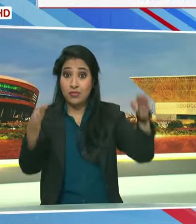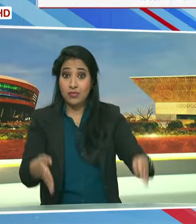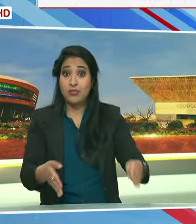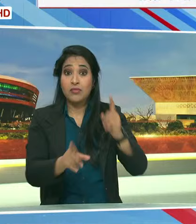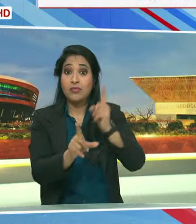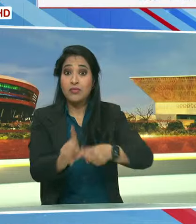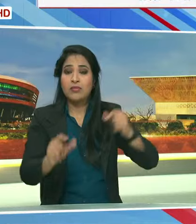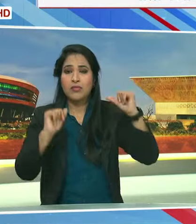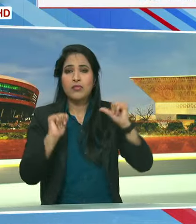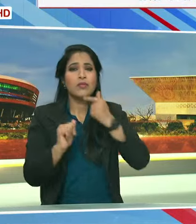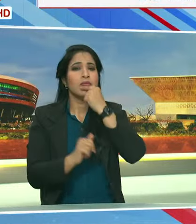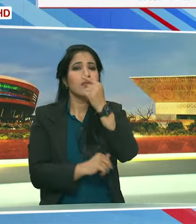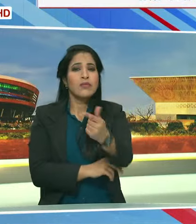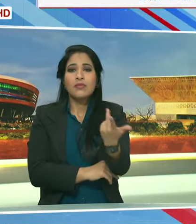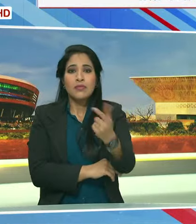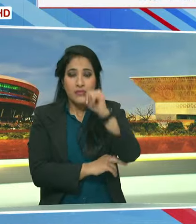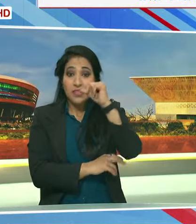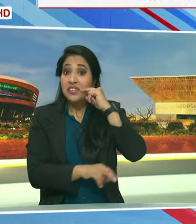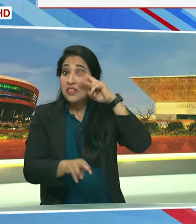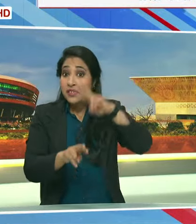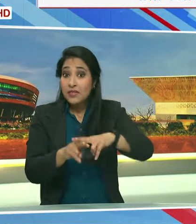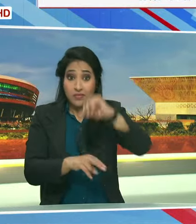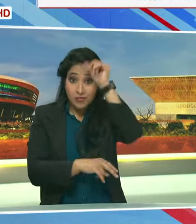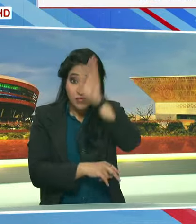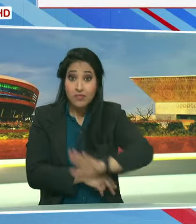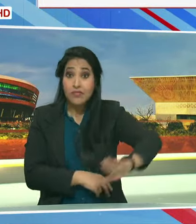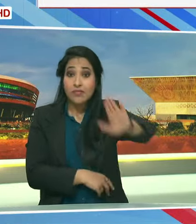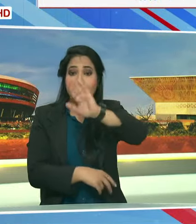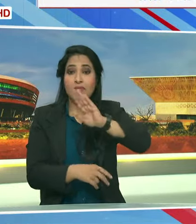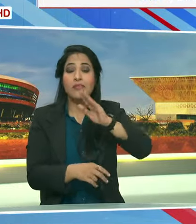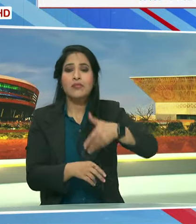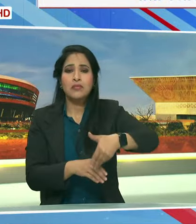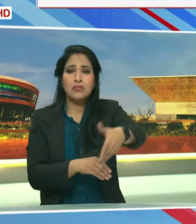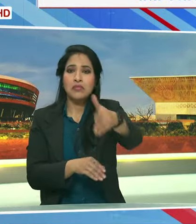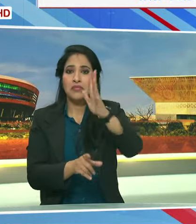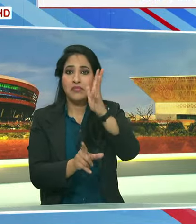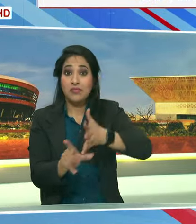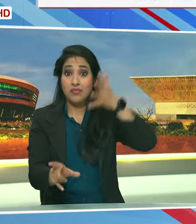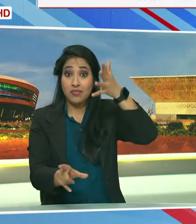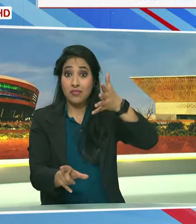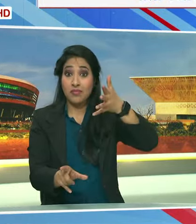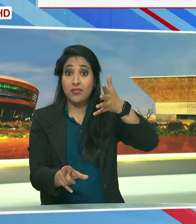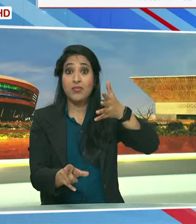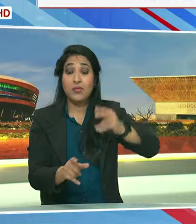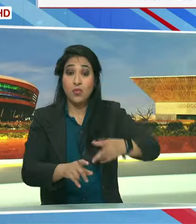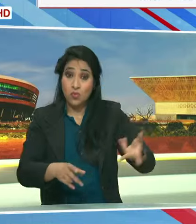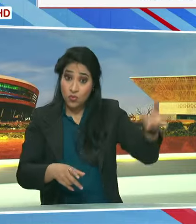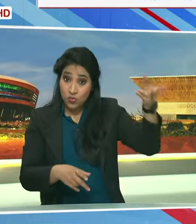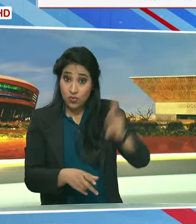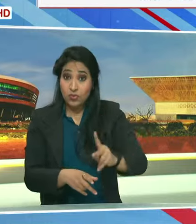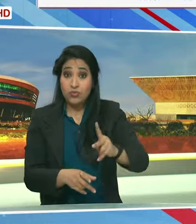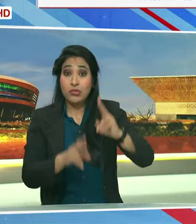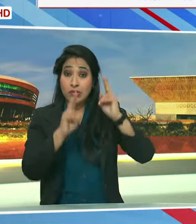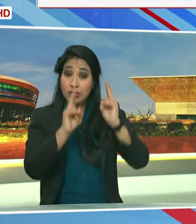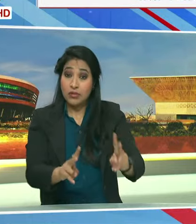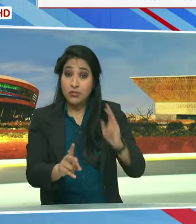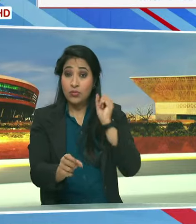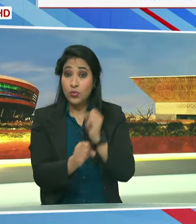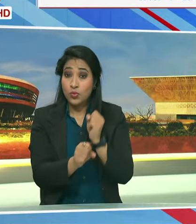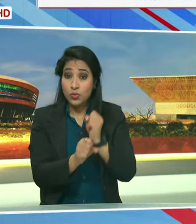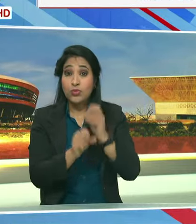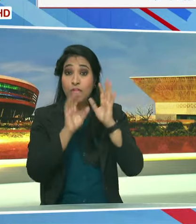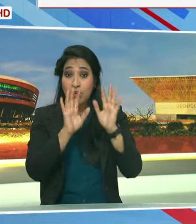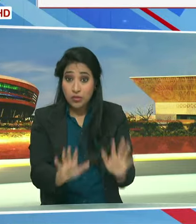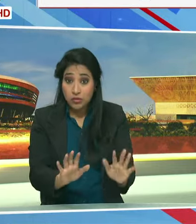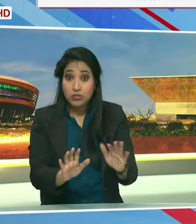वार्षिक बैठक में कहा कि अगर भारत में अगले पाँच वर्षों में फिर से बहुमत वाली सरकार